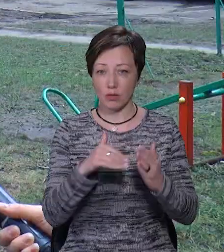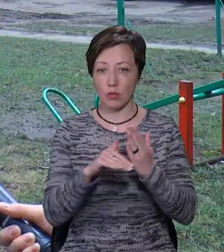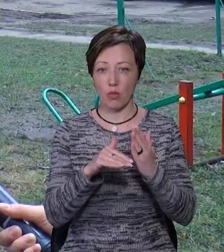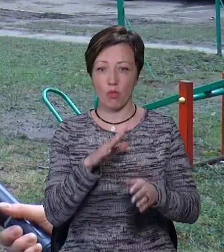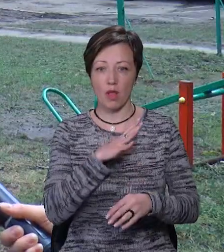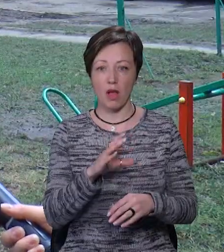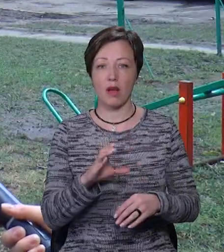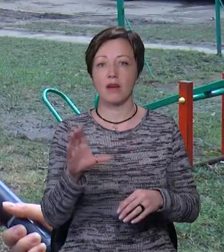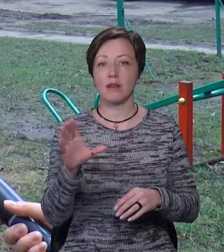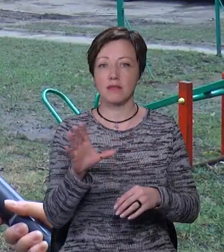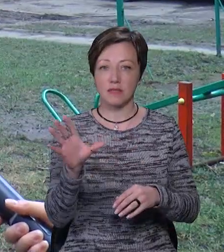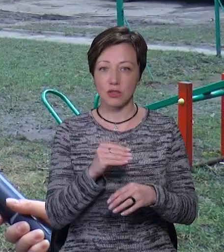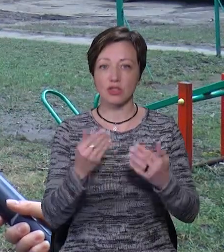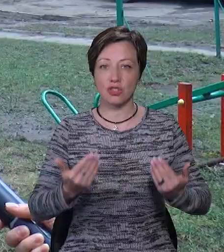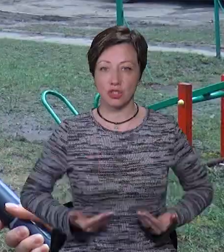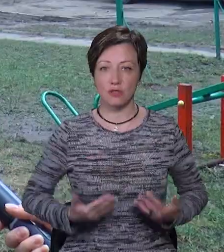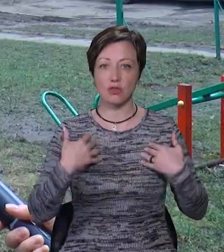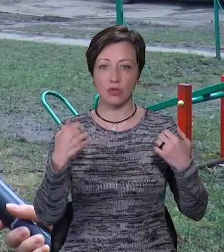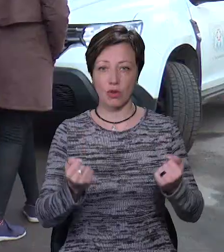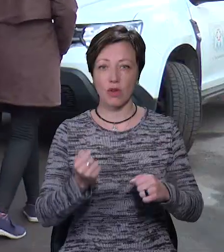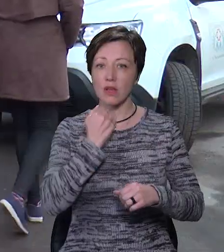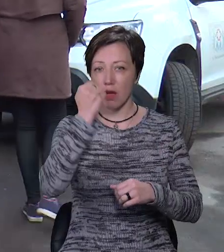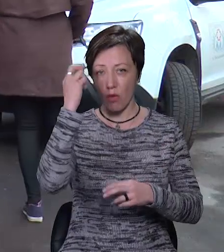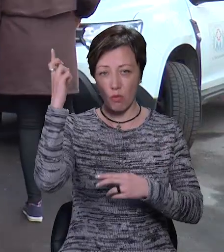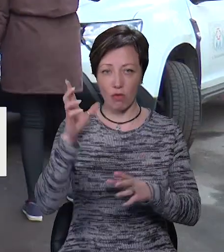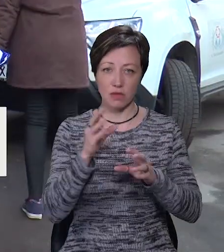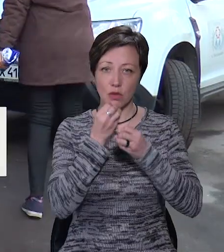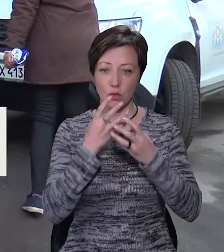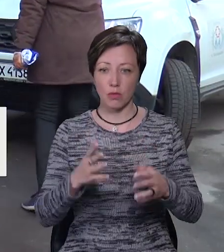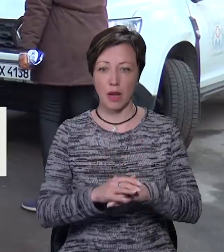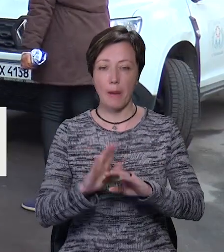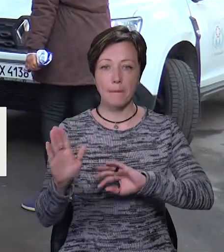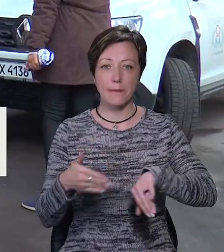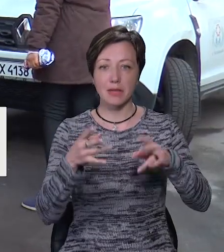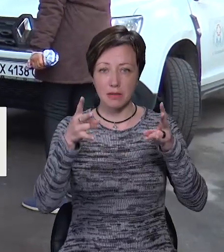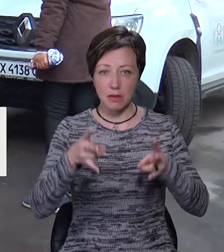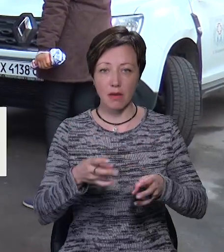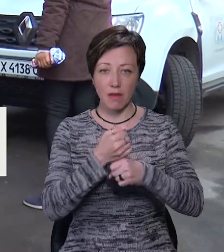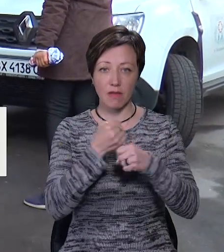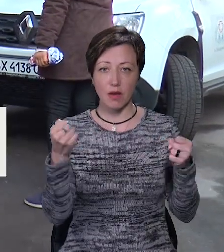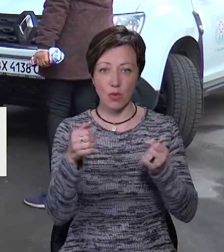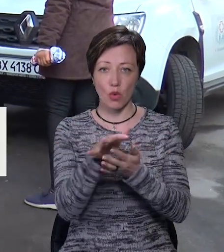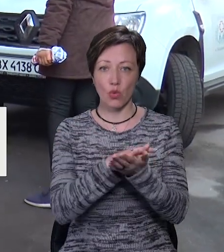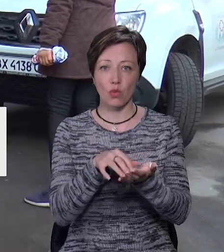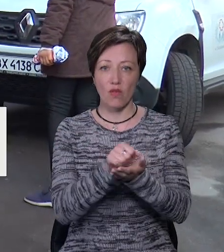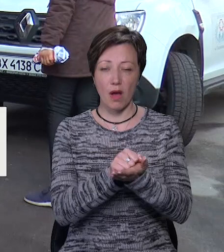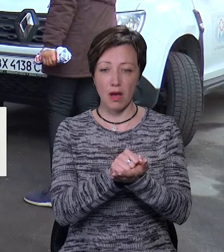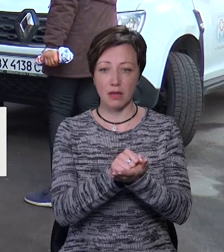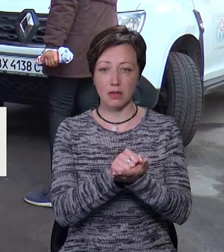була. Всі живі, здорові, я дякую Богу і все добре. Після того, як сталися вибухи і руйнування,